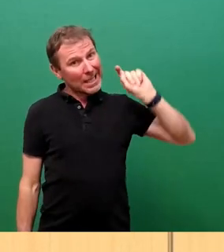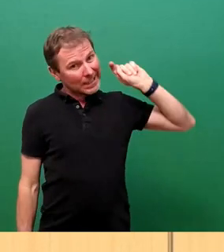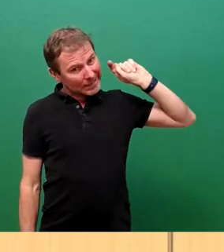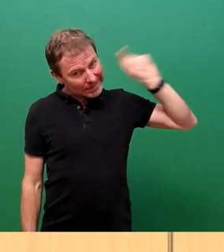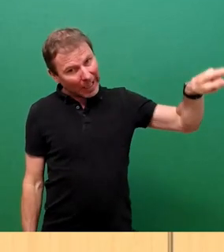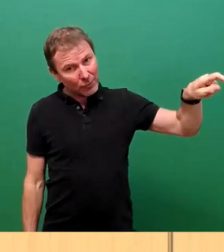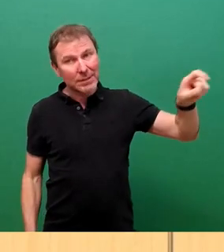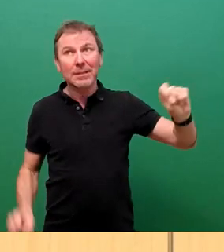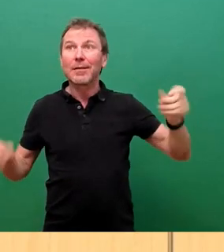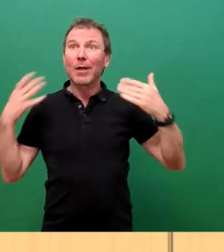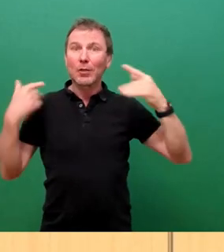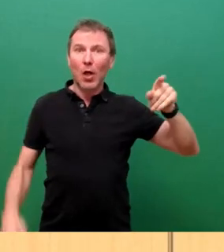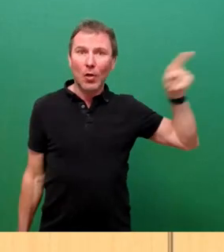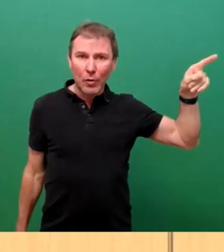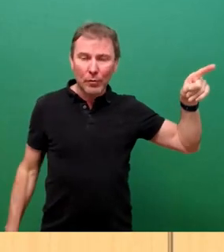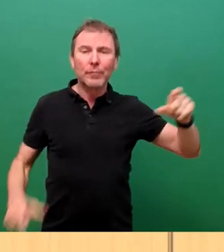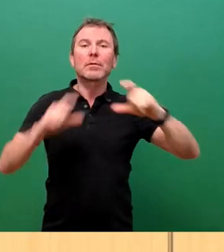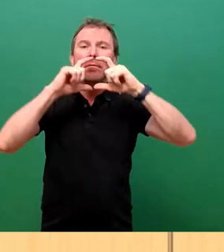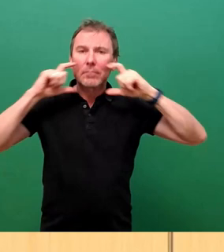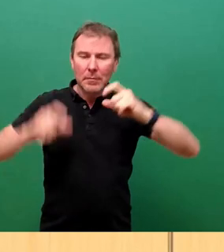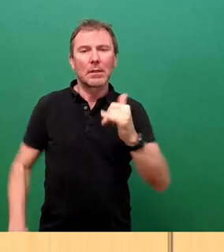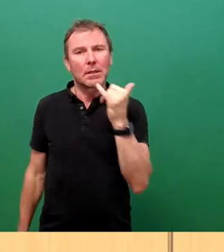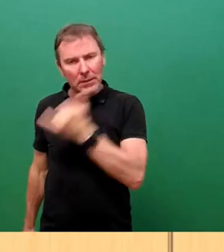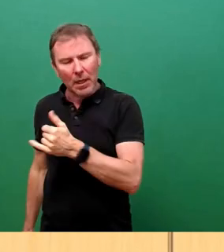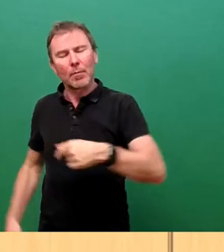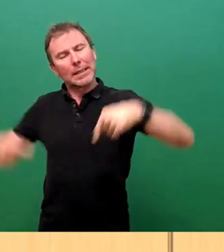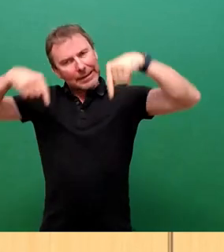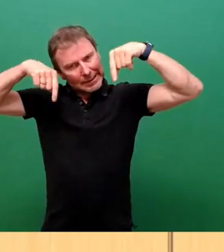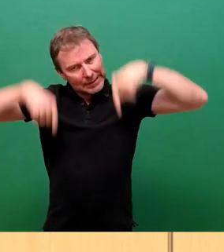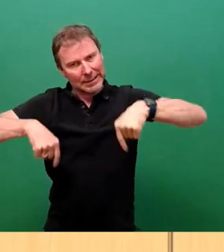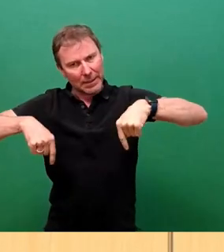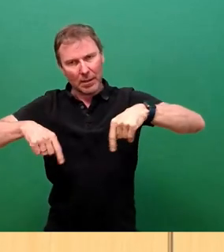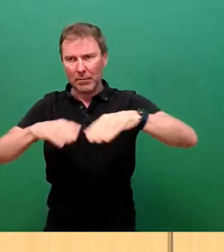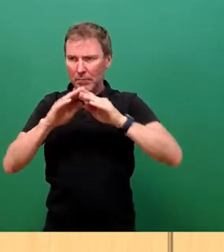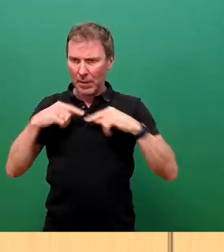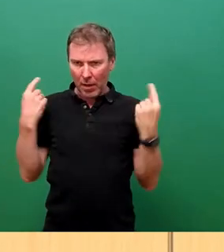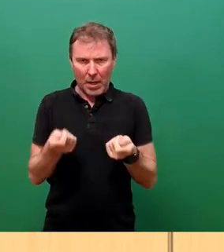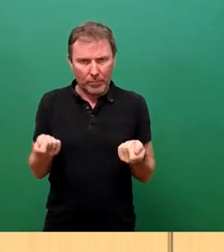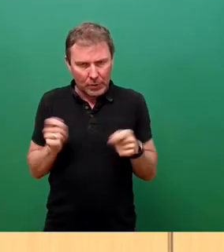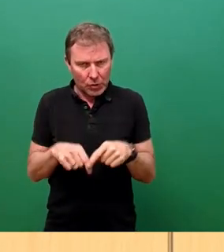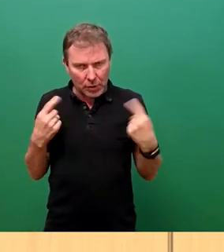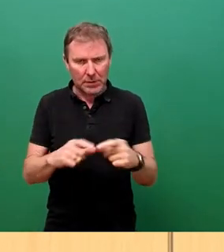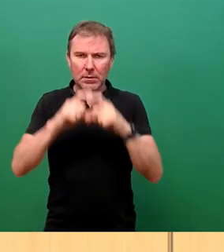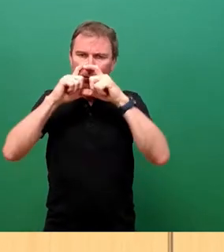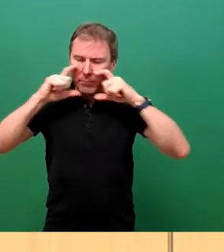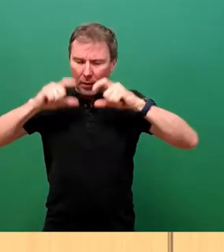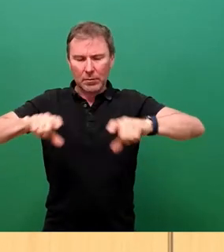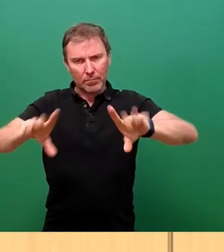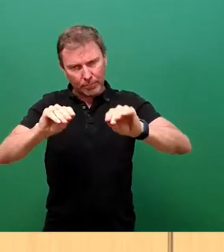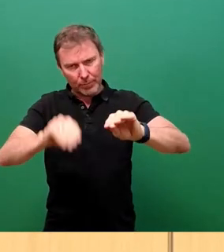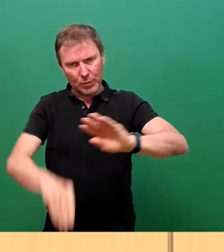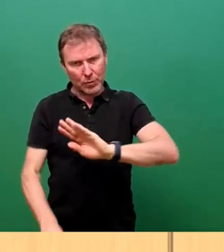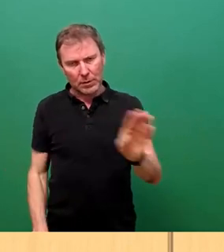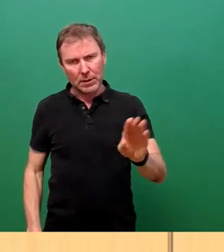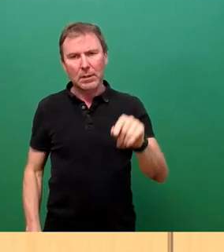frischen Luft das offen halten können, das ist so. Aber hier drinnen in den geschlossenen Räumlichkeiten bitte entsprechend tragen. Gerade bei den hohen